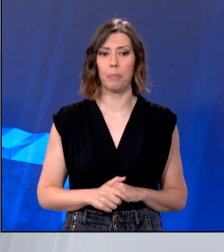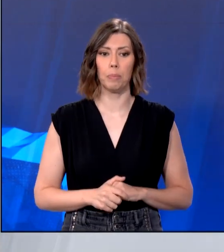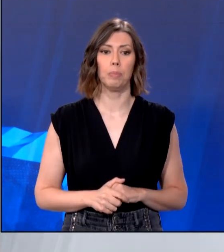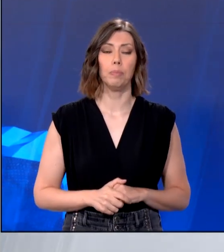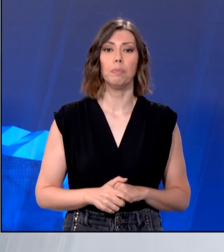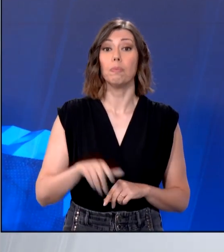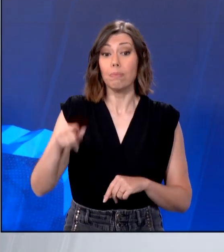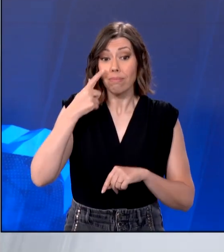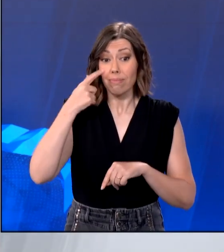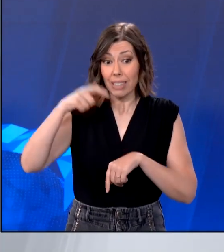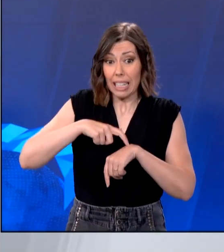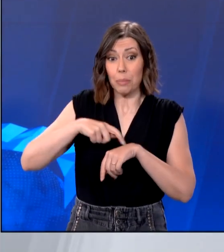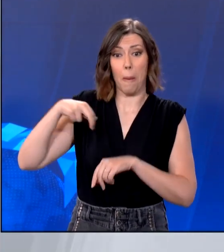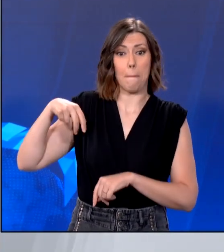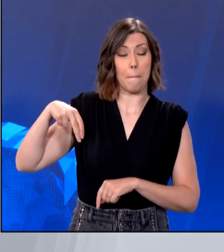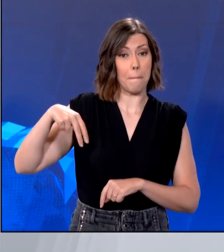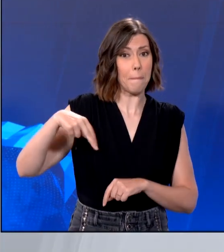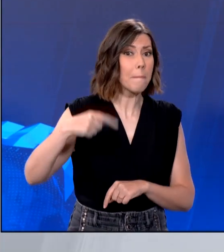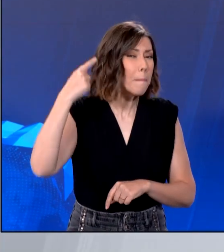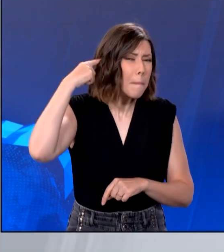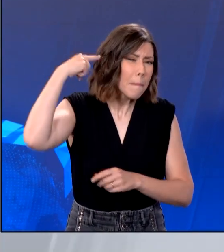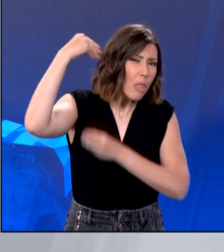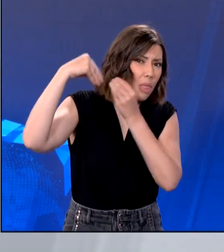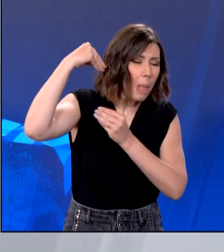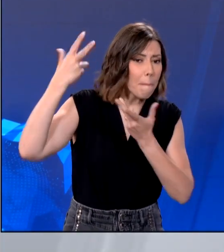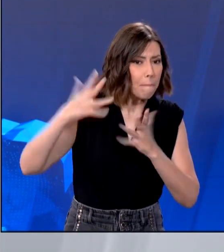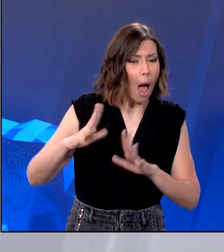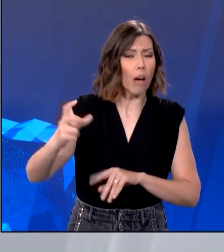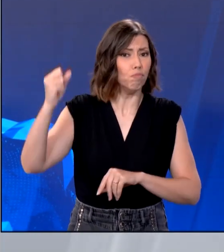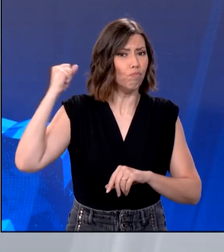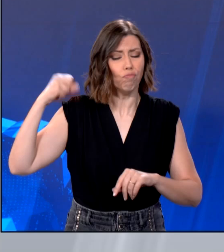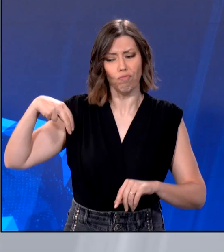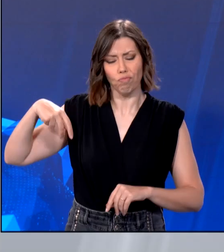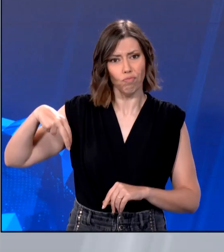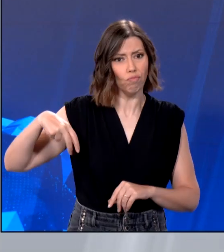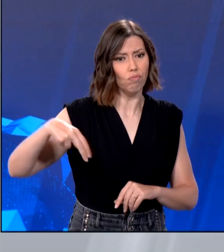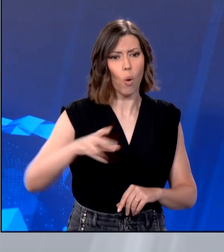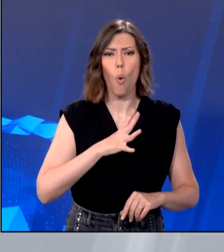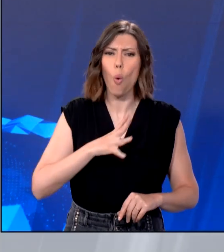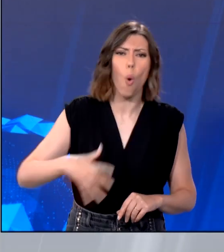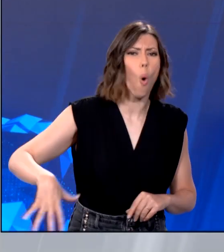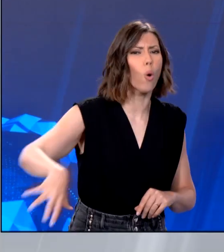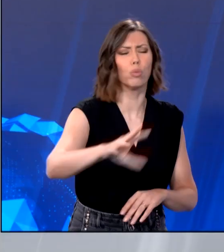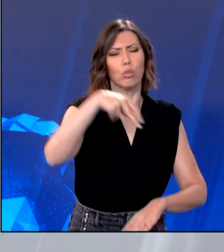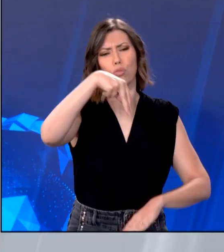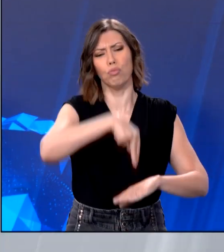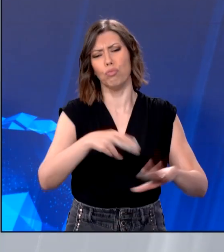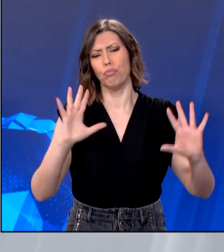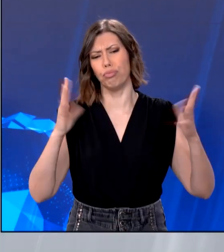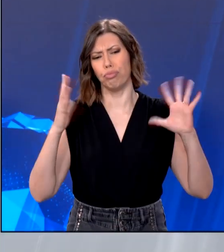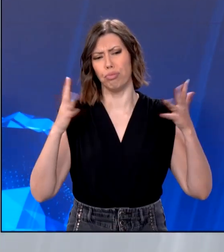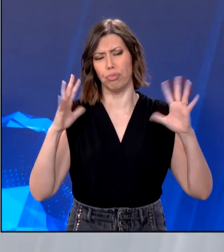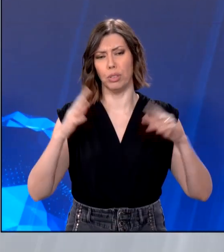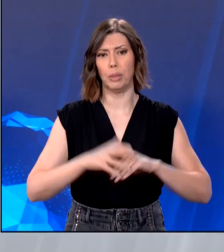Με επίδεσμο στο δεξί αυτή και υψωμένη τη γροθιά του, ο Ντόναλτ Τραμπ κάνει τριαμβευτική εισόδο στο Συνέδριο των Ρεπουμπλικάνων στο Μιλουόκι.